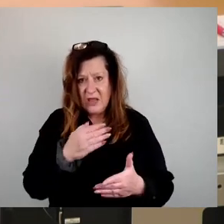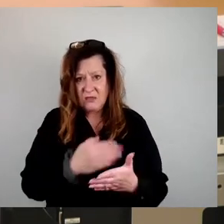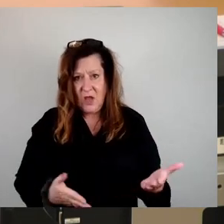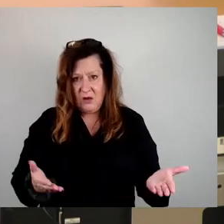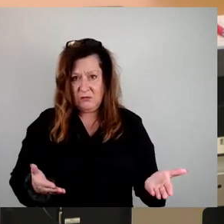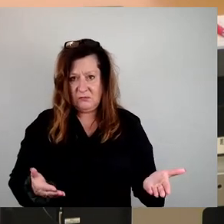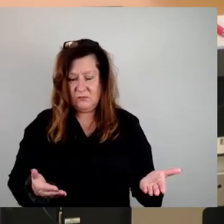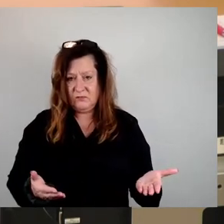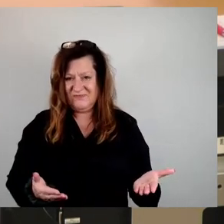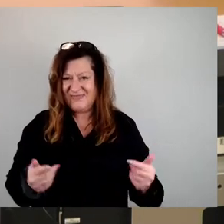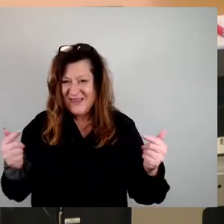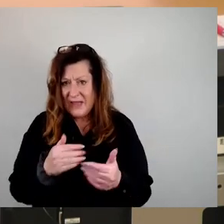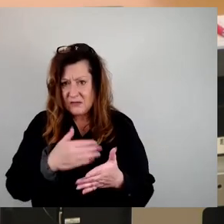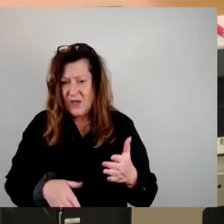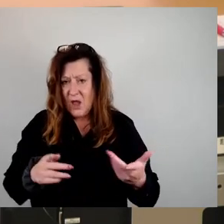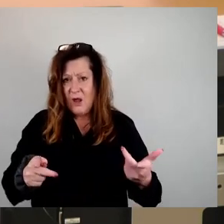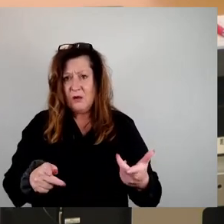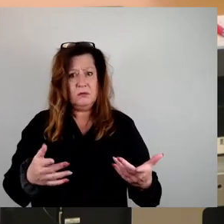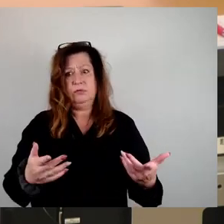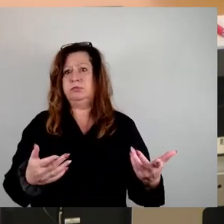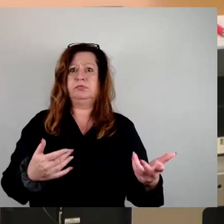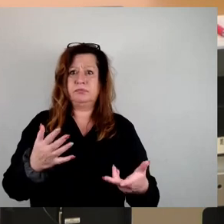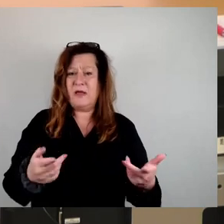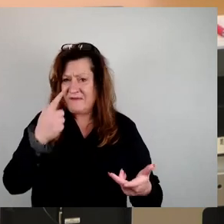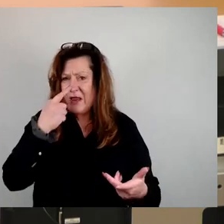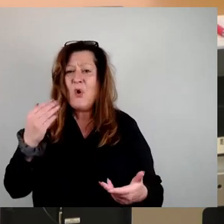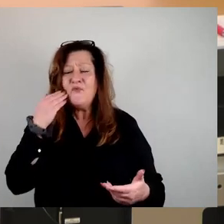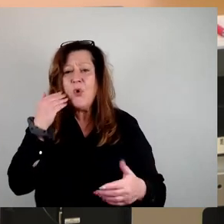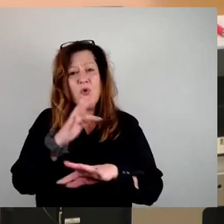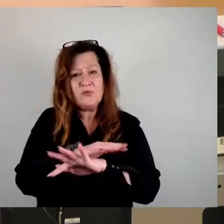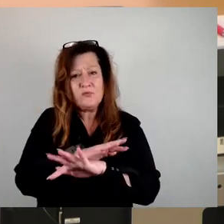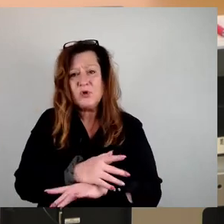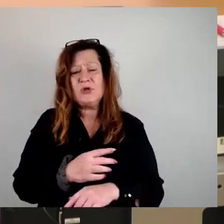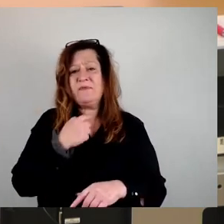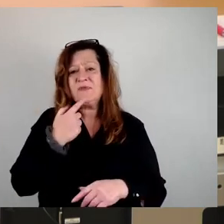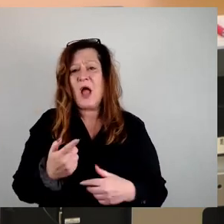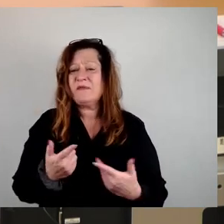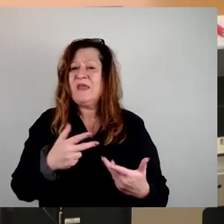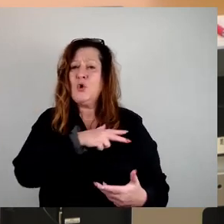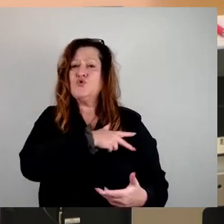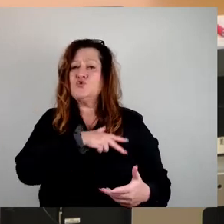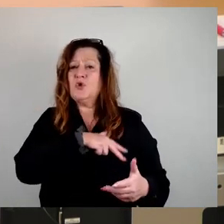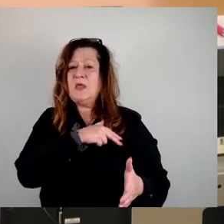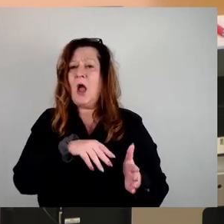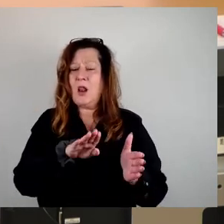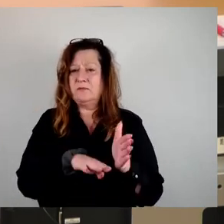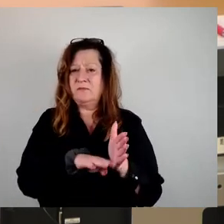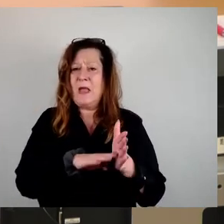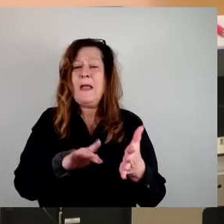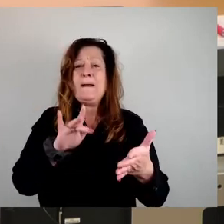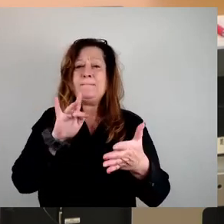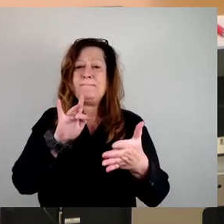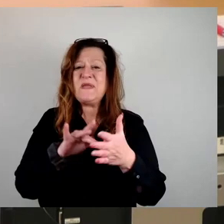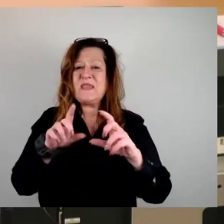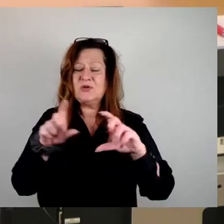Gegenteil, und da können Sie sich schlau machen, wenn Sie sich mit Wohnungswirtschaft beschäftigen, ist soziale Abwertung, Mittelschichtenflucht und schnädtebalischer